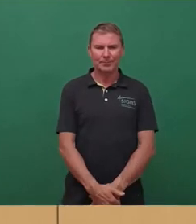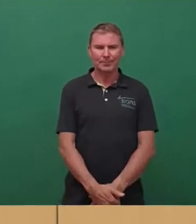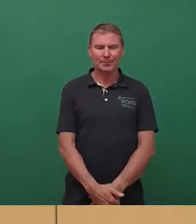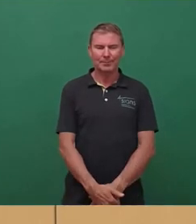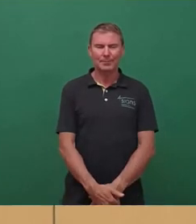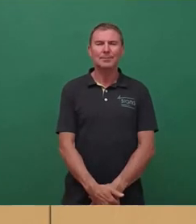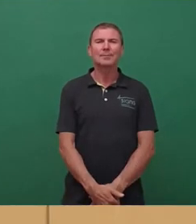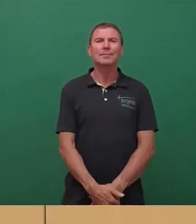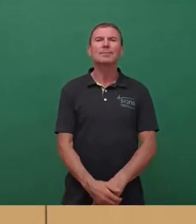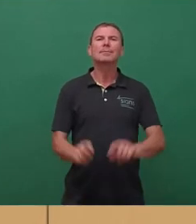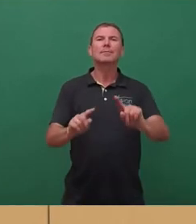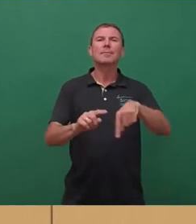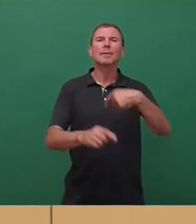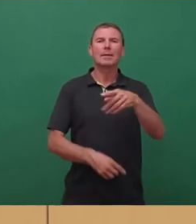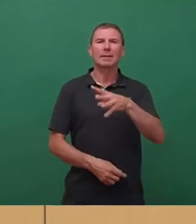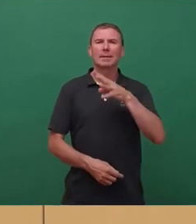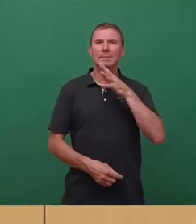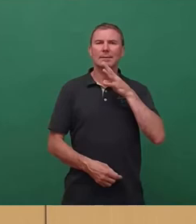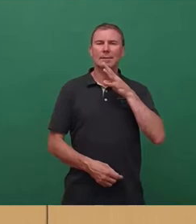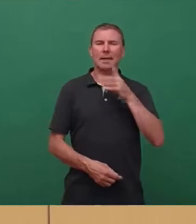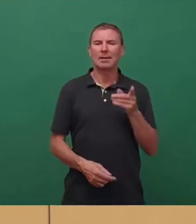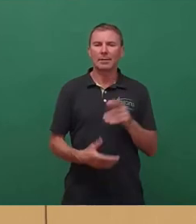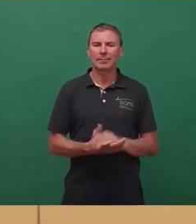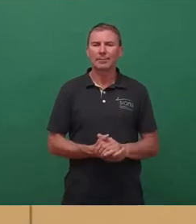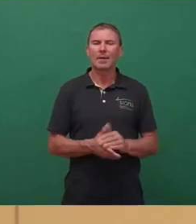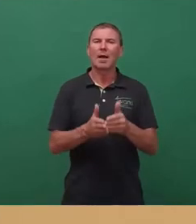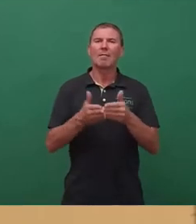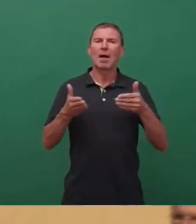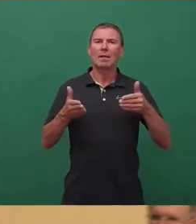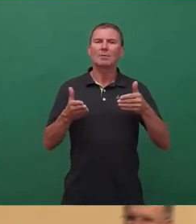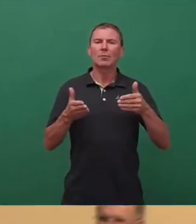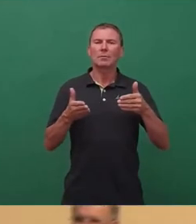Als nächster Redner, die Fraktion, die ist der Herr Schmählich.